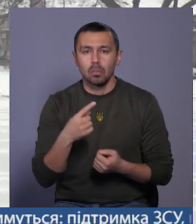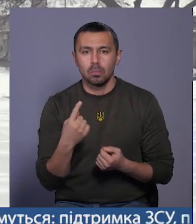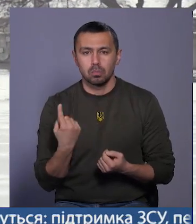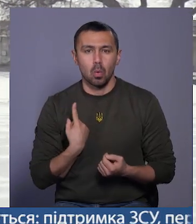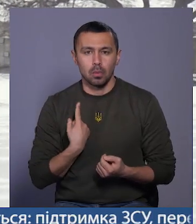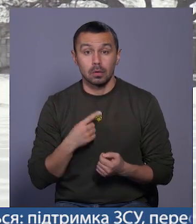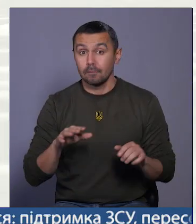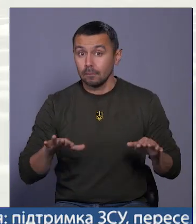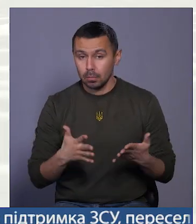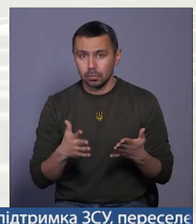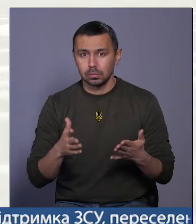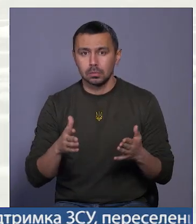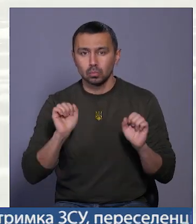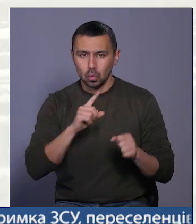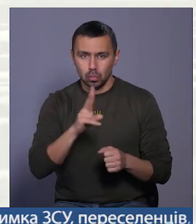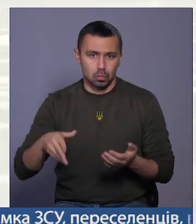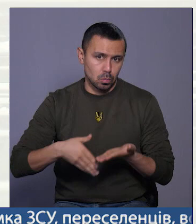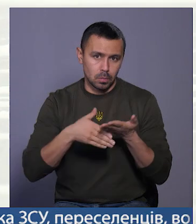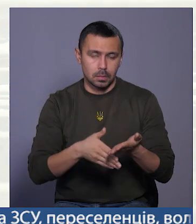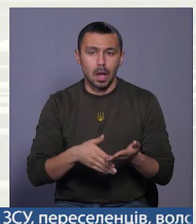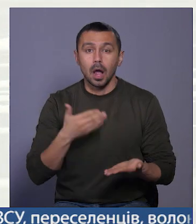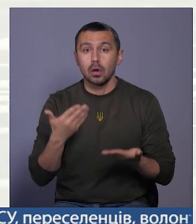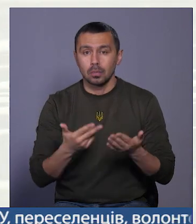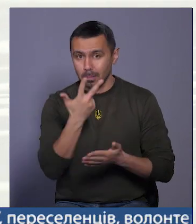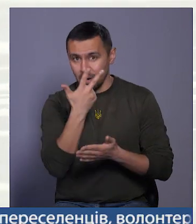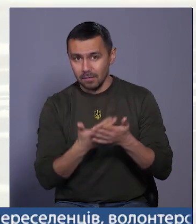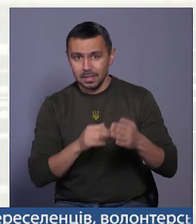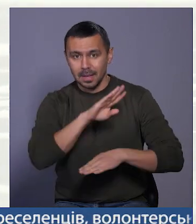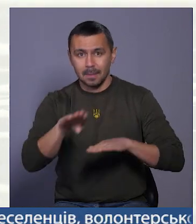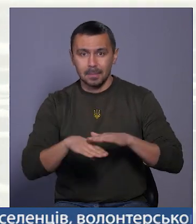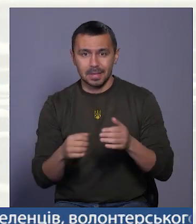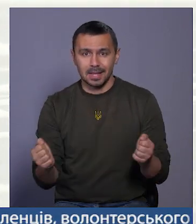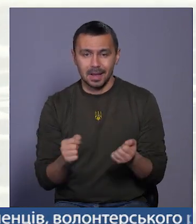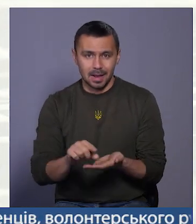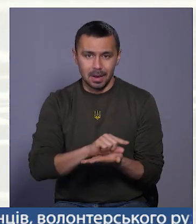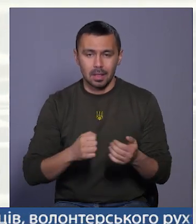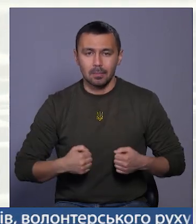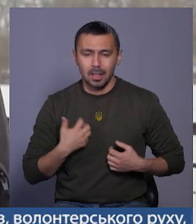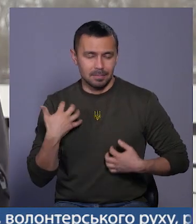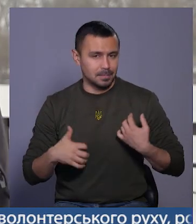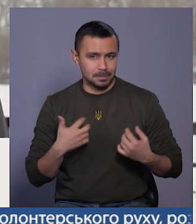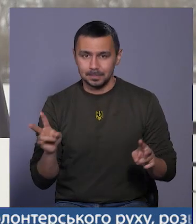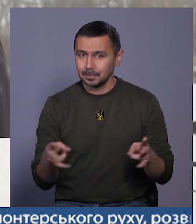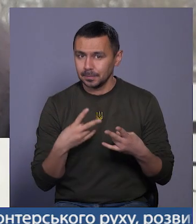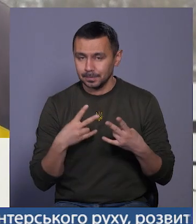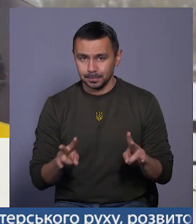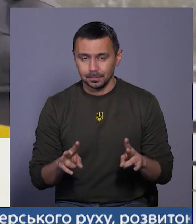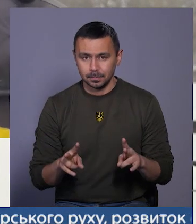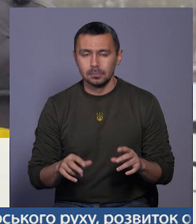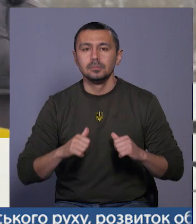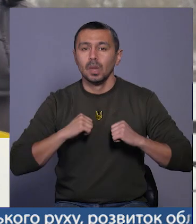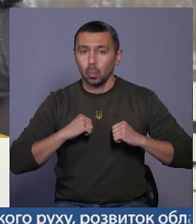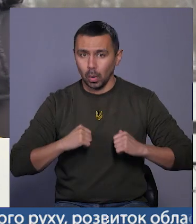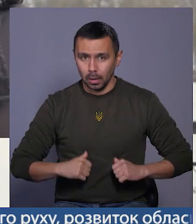аби в разі чого вам надали допомогу. Якщо все ж провалились під кригу, намагайтесь не панікувати. «Не панікувати, не